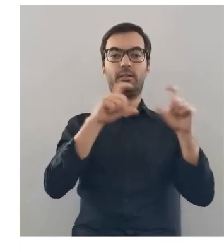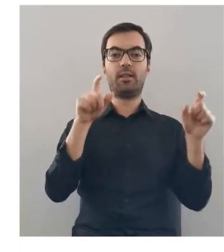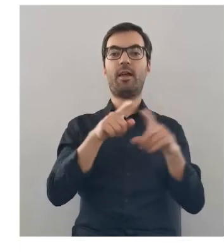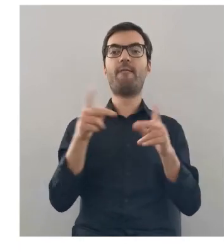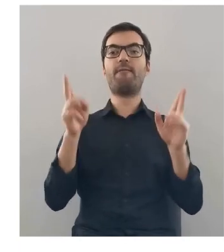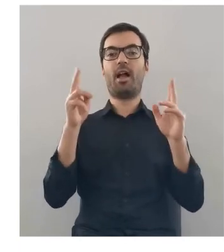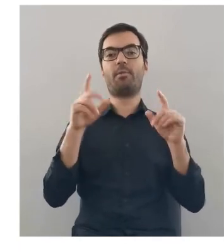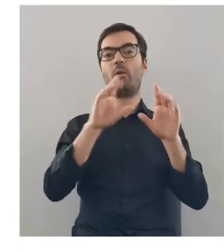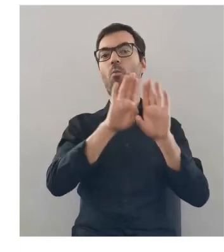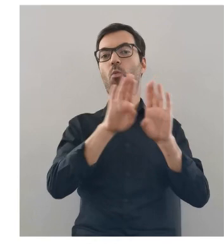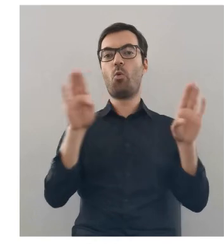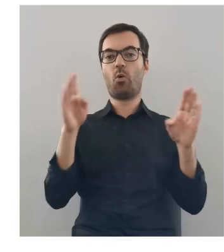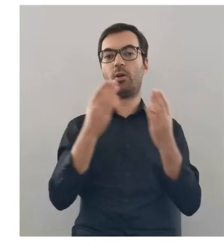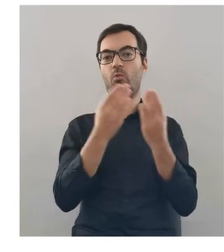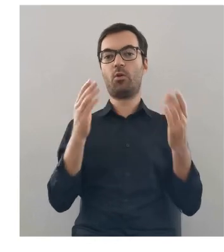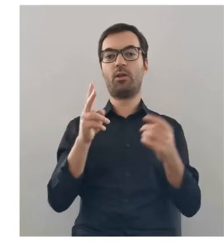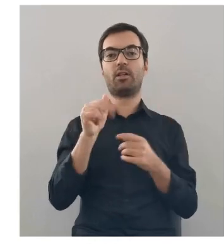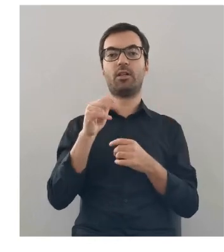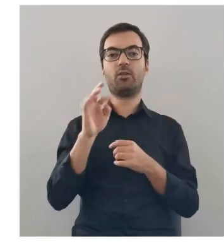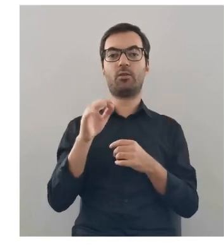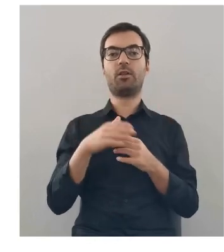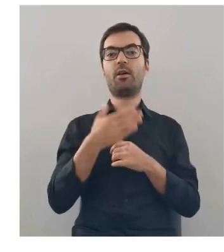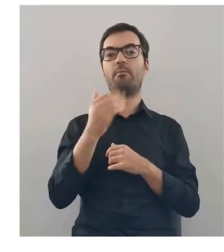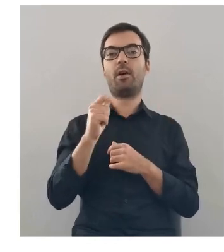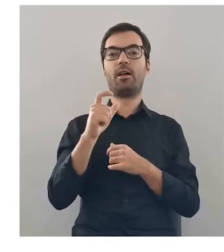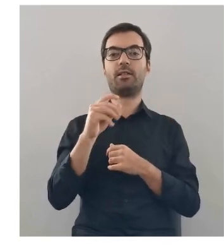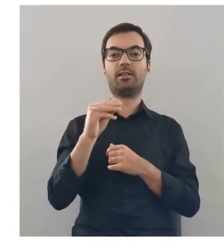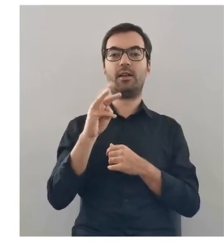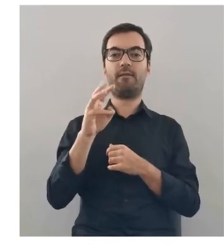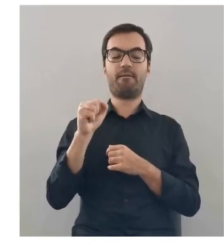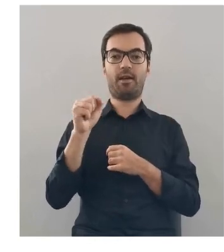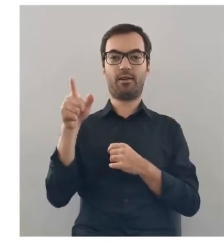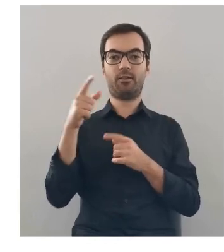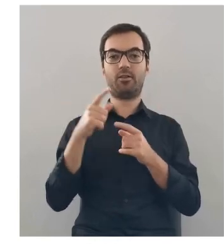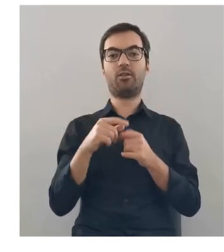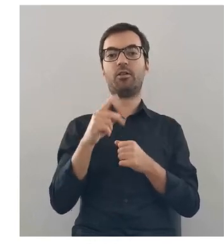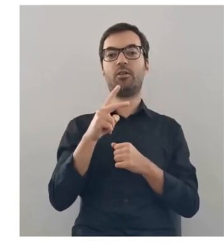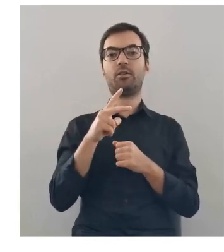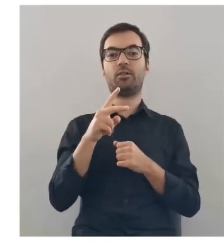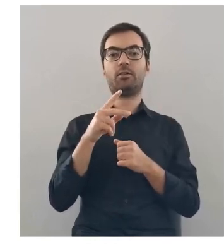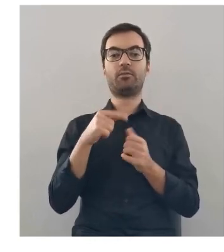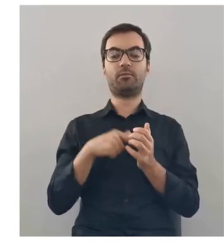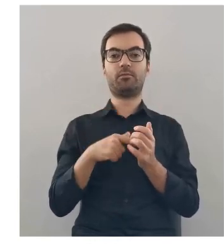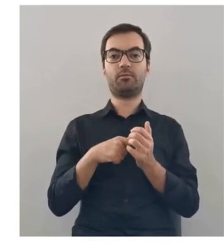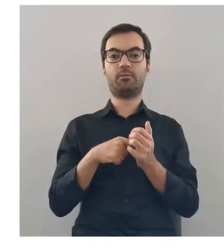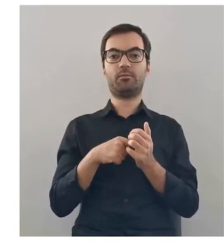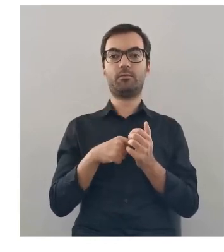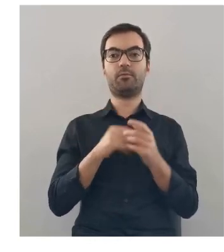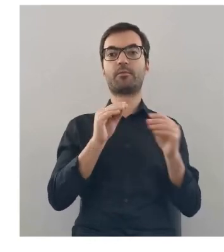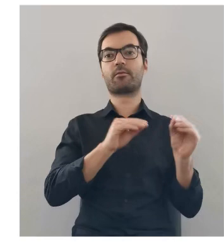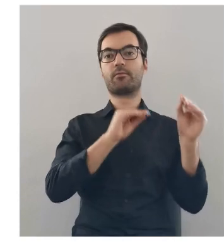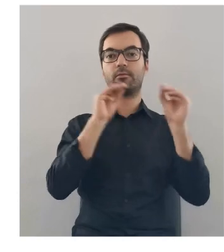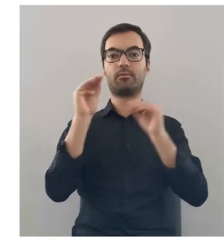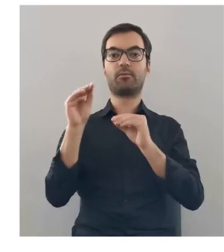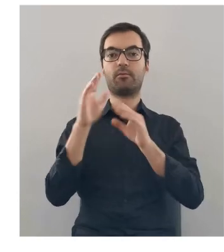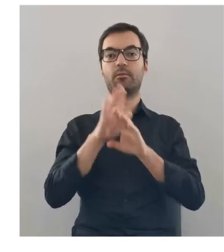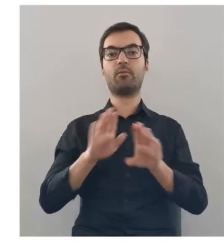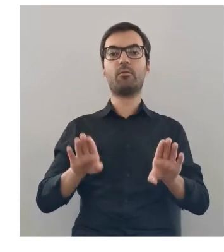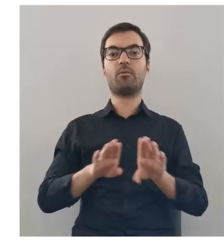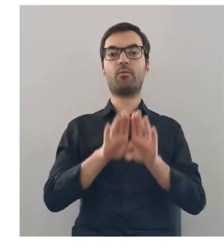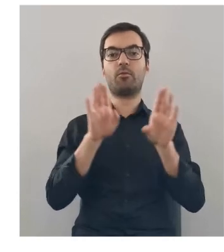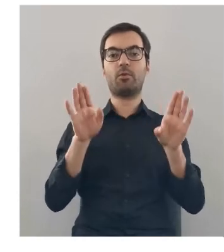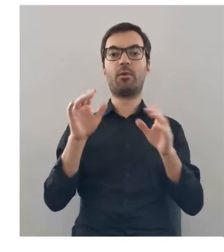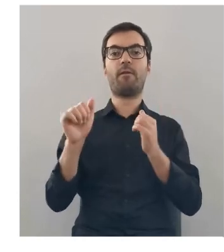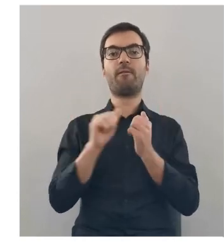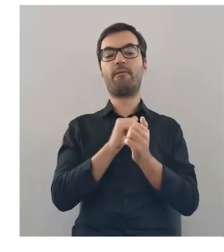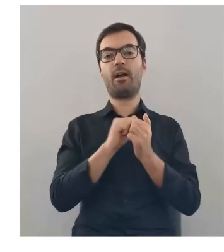Został fragment muru po Kirkucie, a macewy z Kosowa Lackiego trafiły